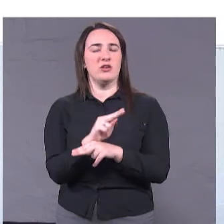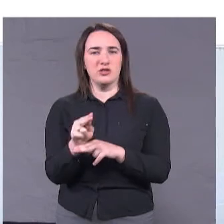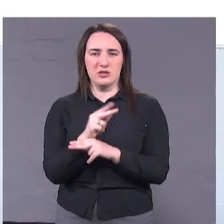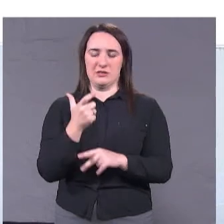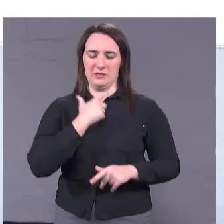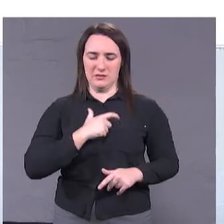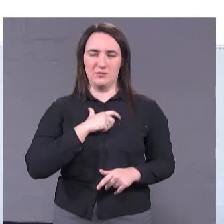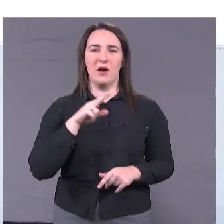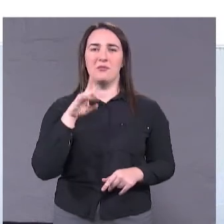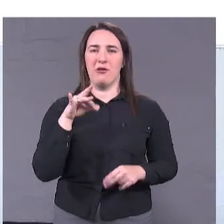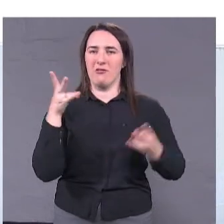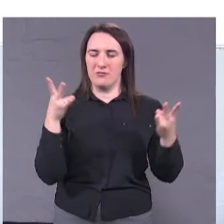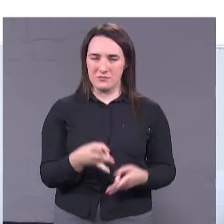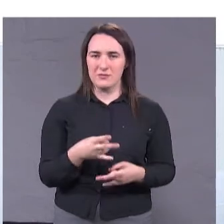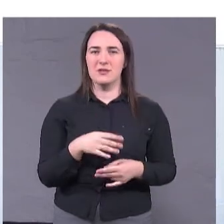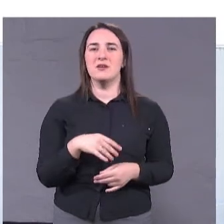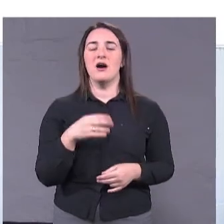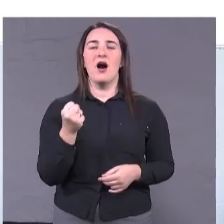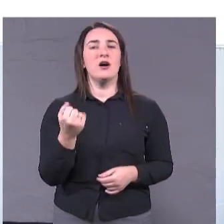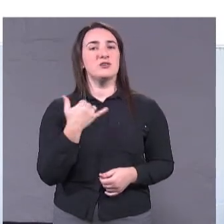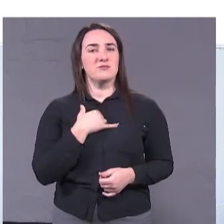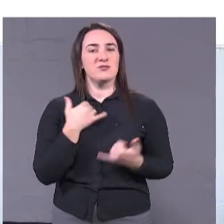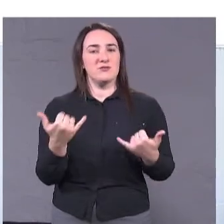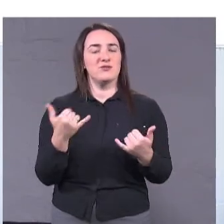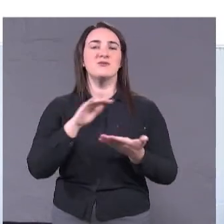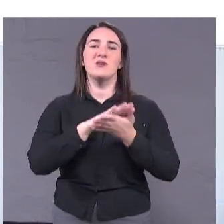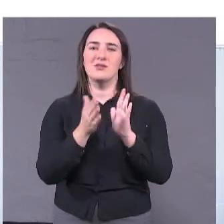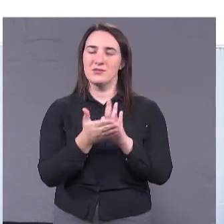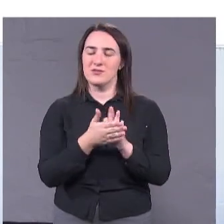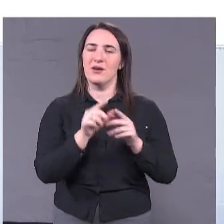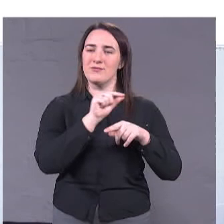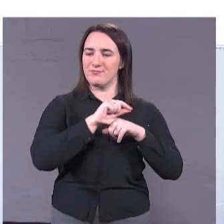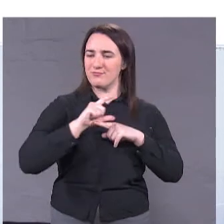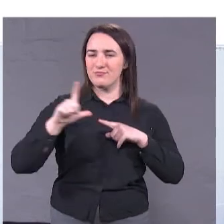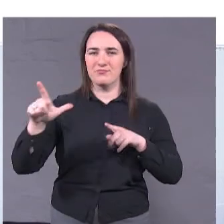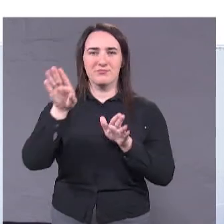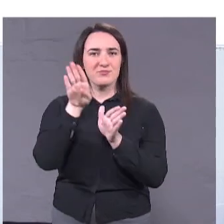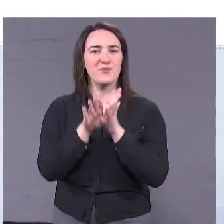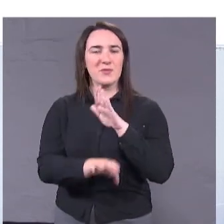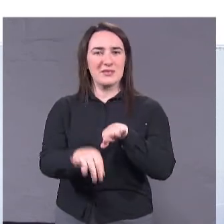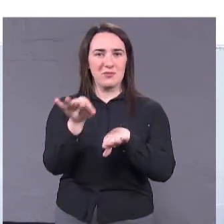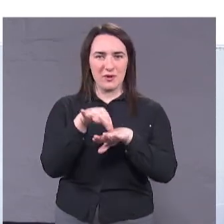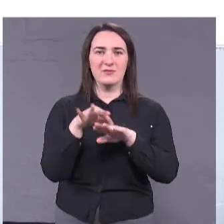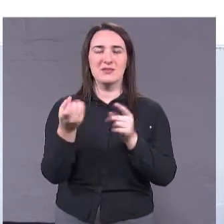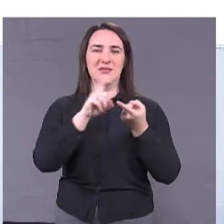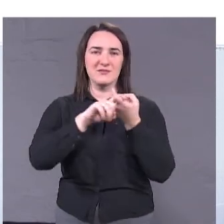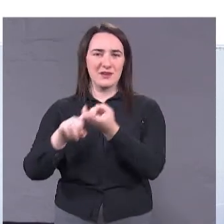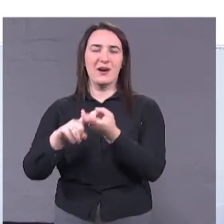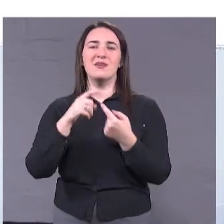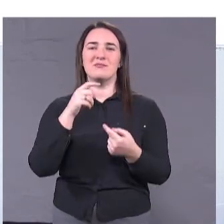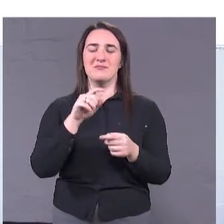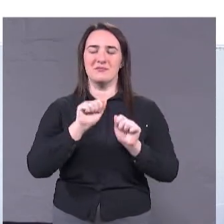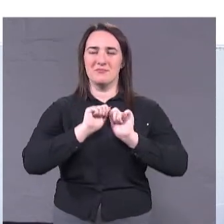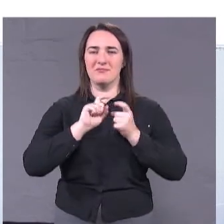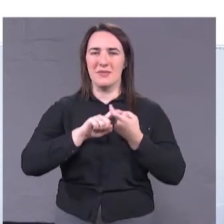необхідності. А сьогодні у нас така ситуація з нарастаючими заболеваннями, связані з пандемією. І плюс